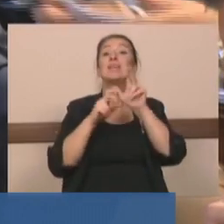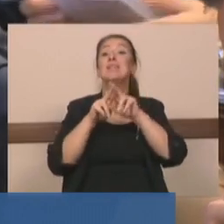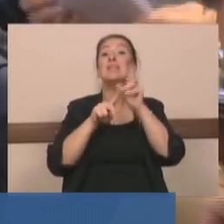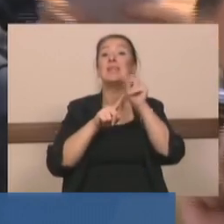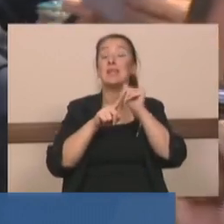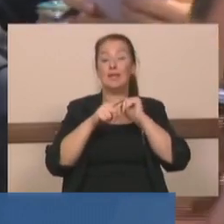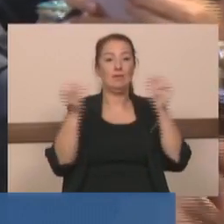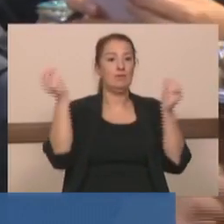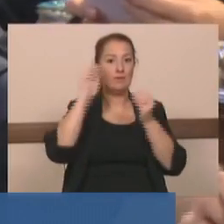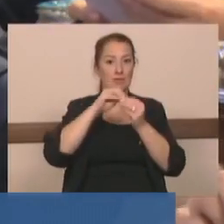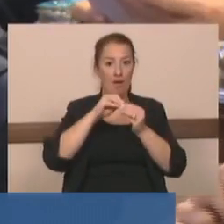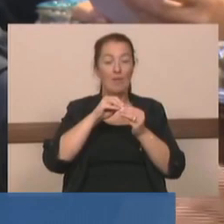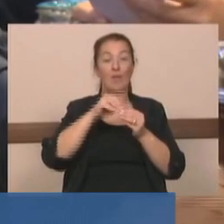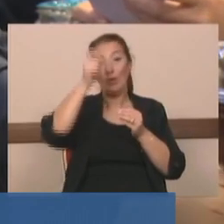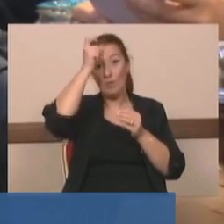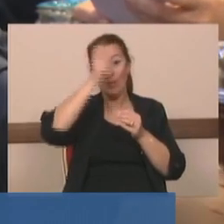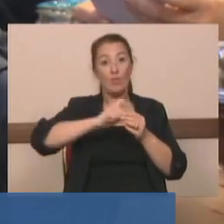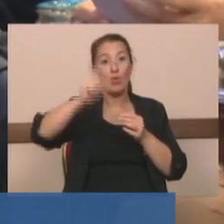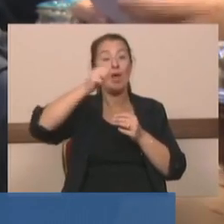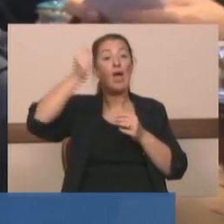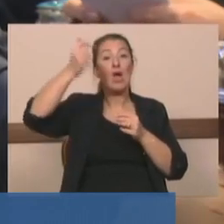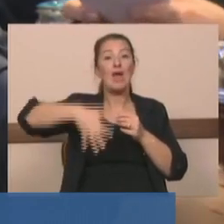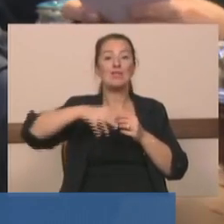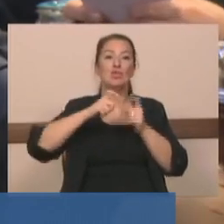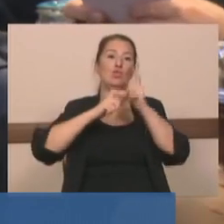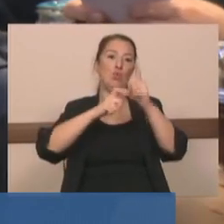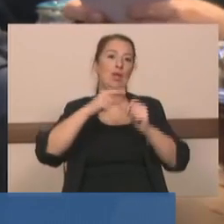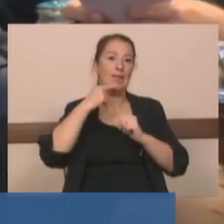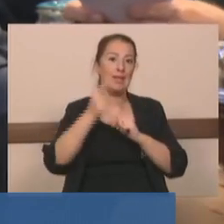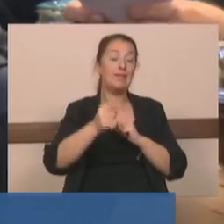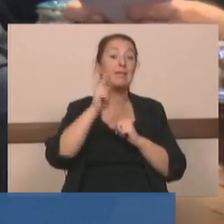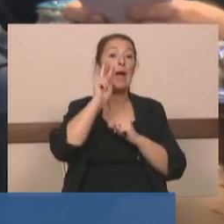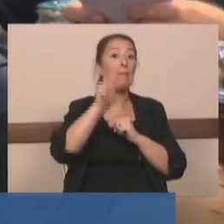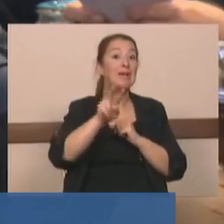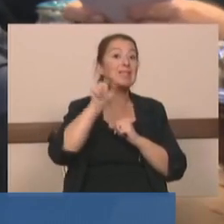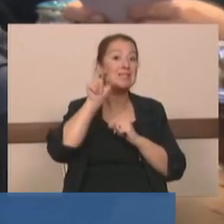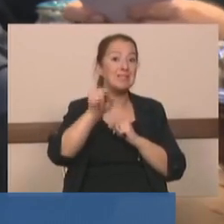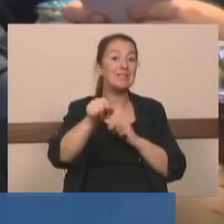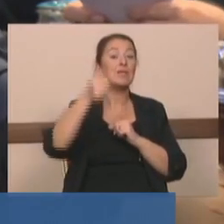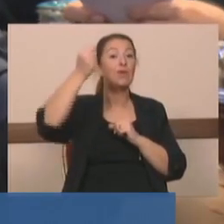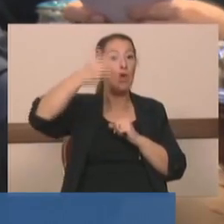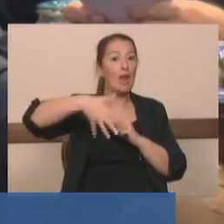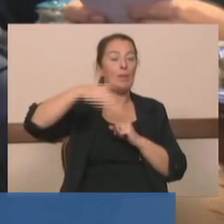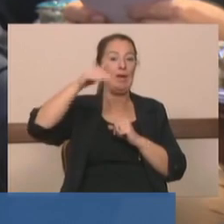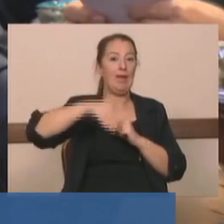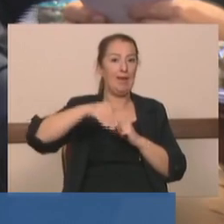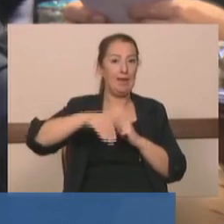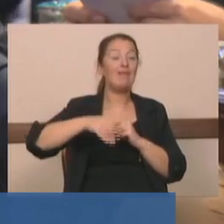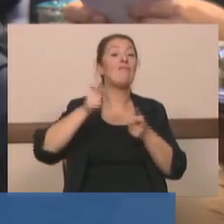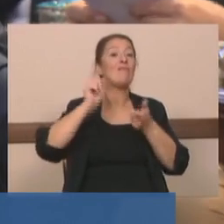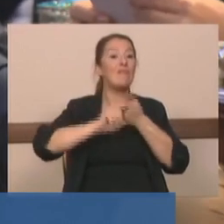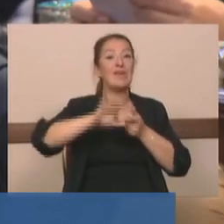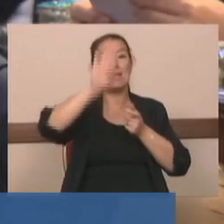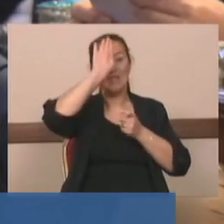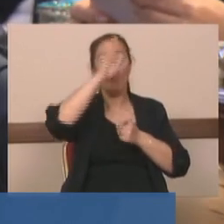iski zammını Türkiye'yi yönetenlere sorun dediniz. Bakınız siz yönetime gelirken ve İstanbul